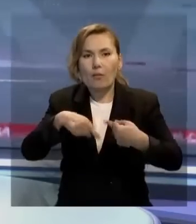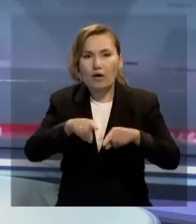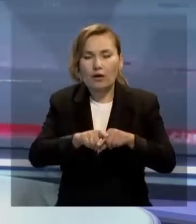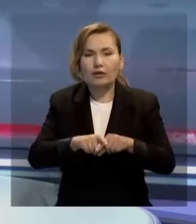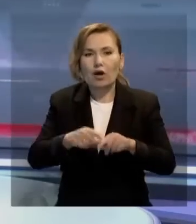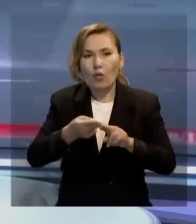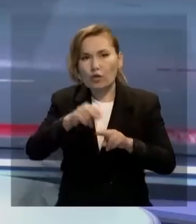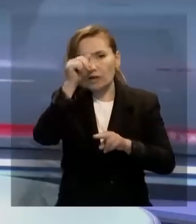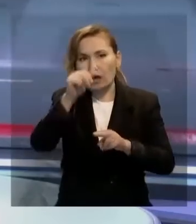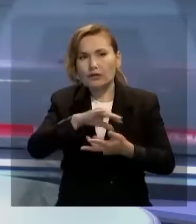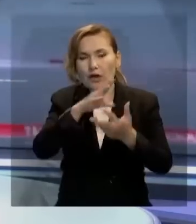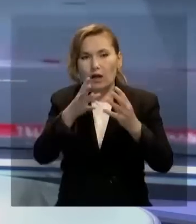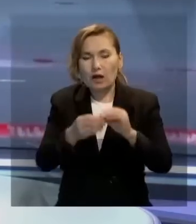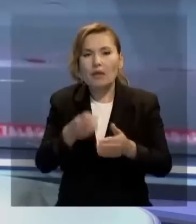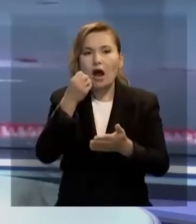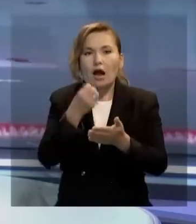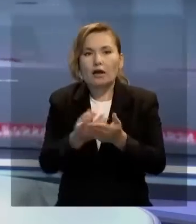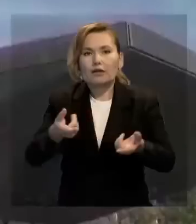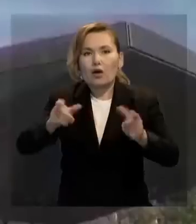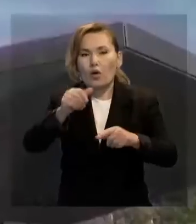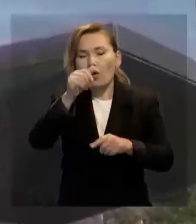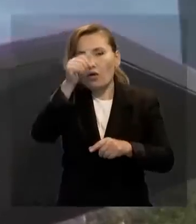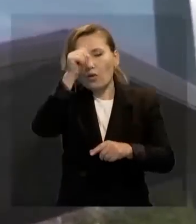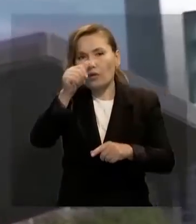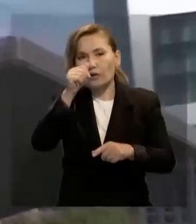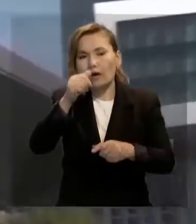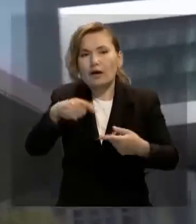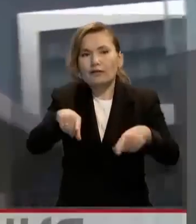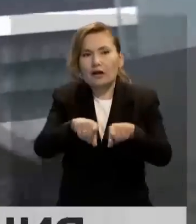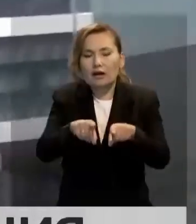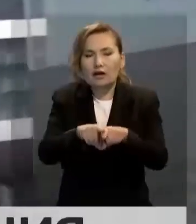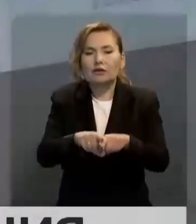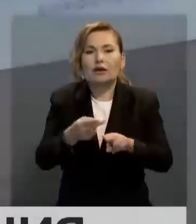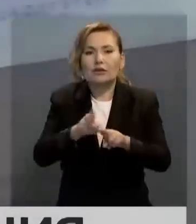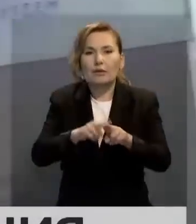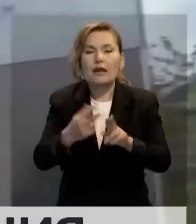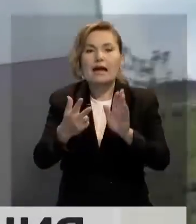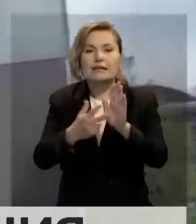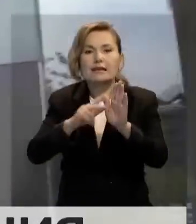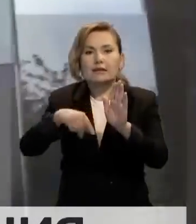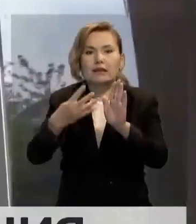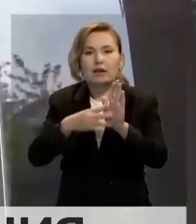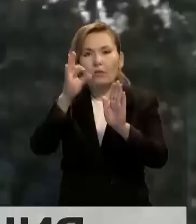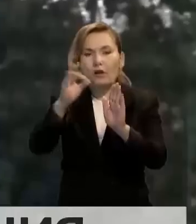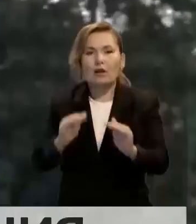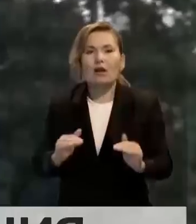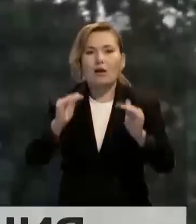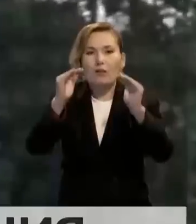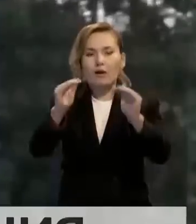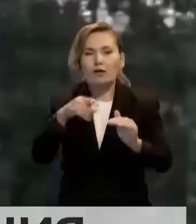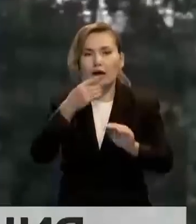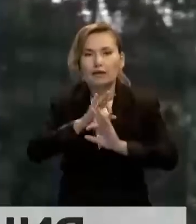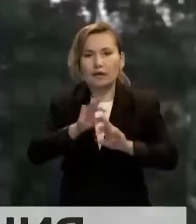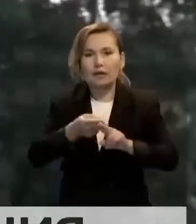құртынсы бойынша қымбатшылық өткен аймен салыстырғанда 0,13%-ке өсіп, 8,19%-ке жететтеп